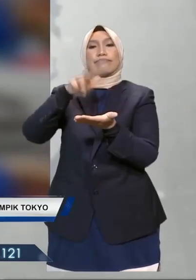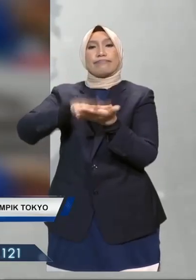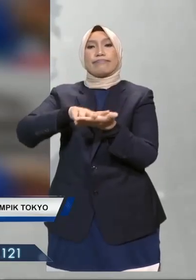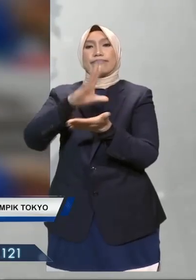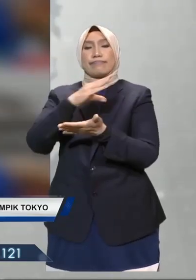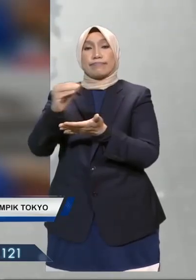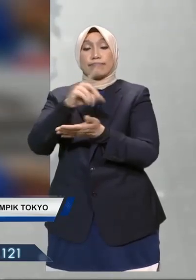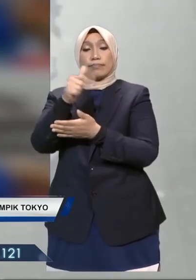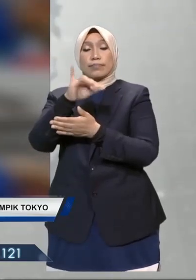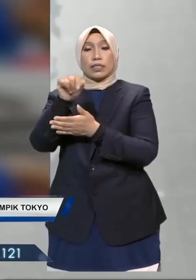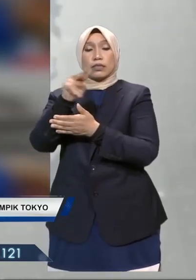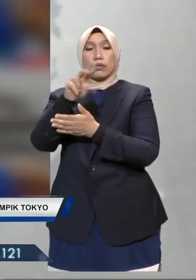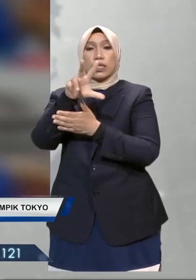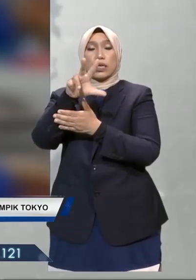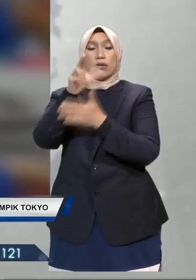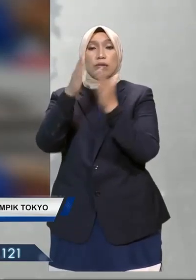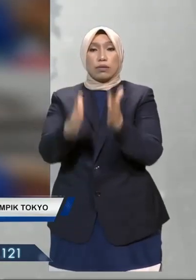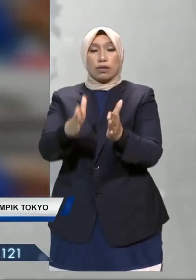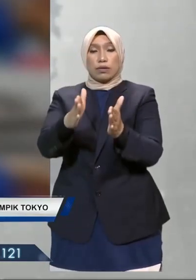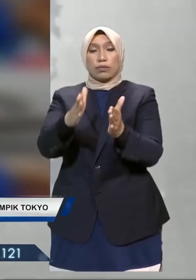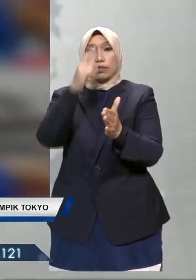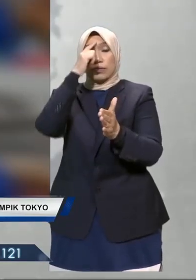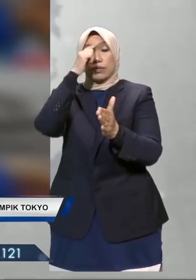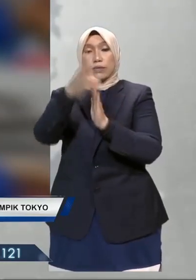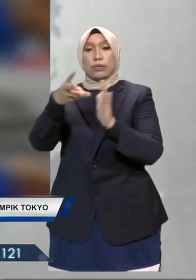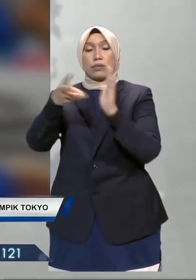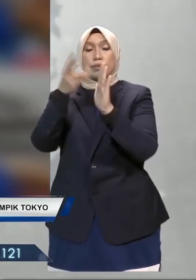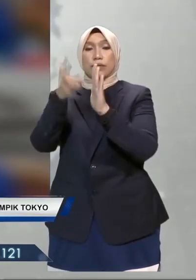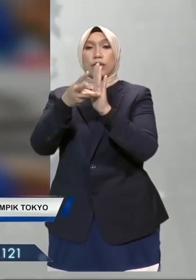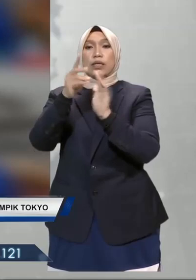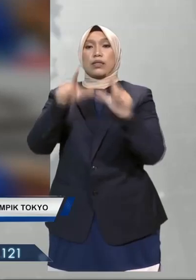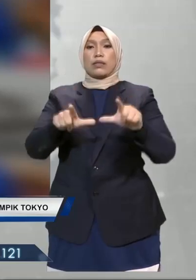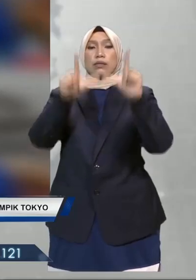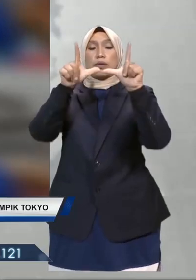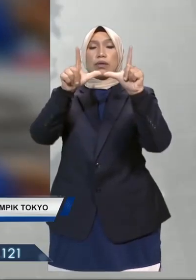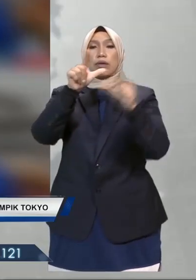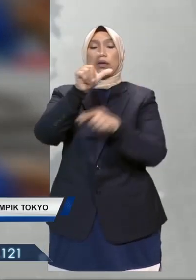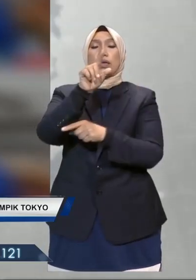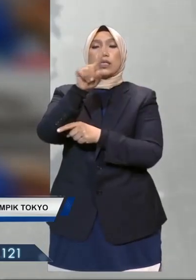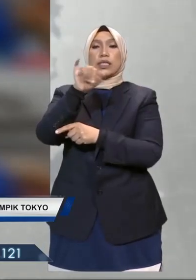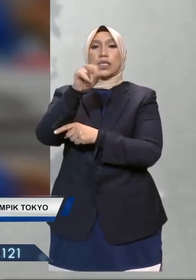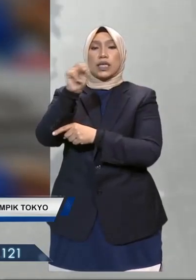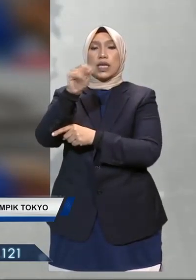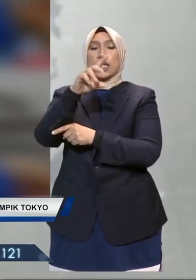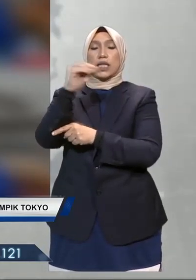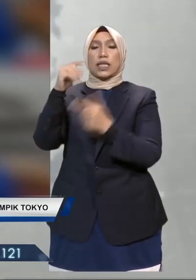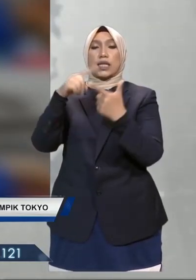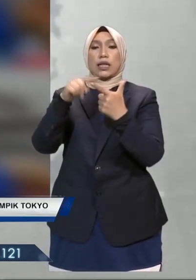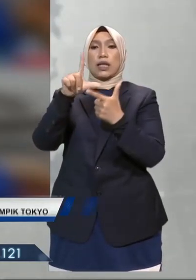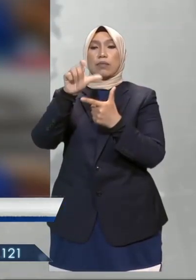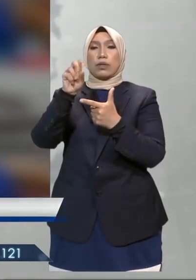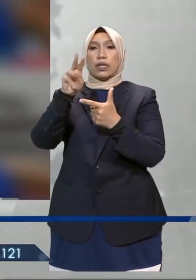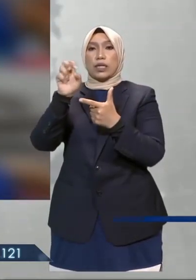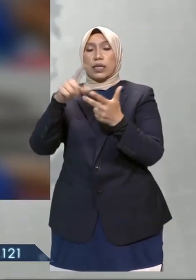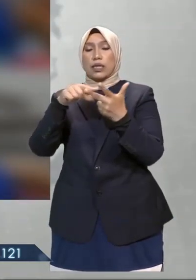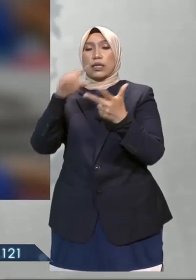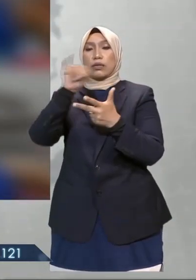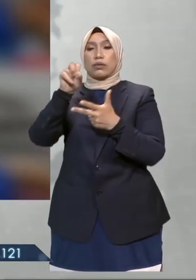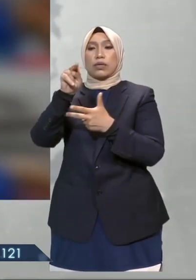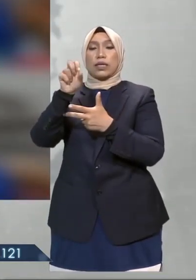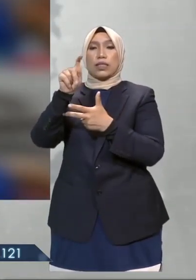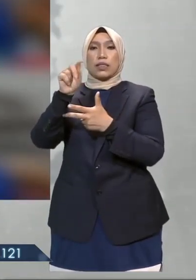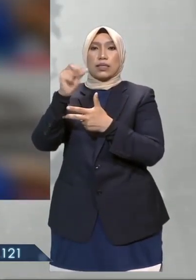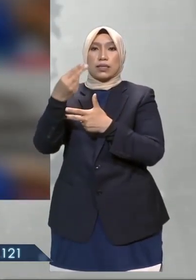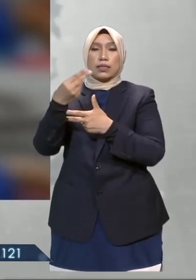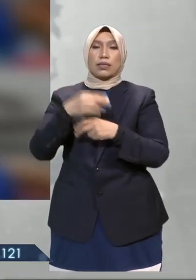Selain Mohd Izwan, tiga lagi atlet parangkara yang layak ke Paralimpik Tokyo adalah Mohd Ziyadzukifli, apelatif Romli dan Jonathan Wongkagi. Sukan